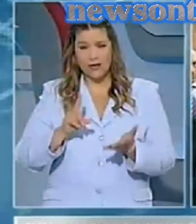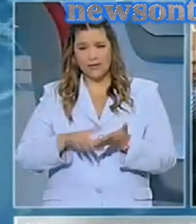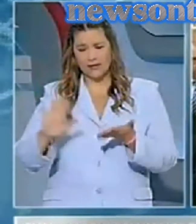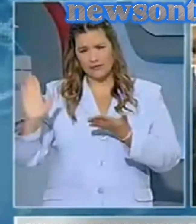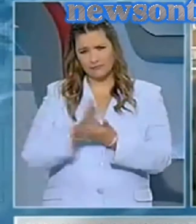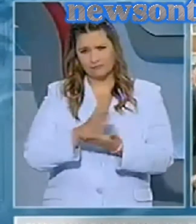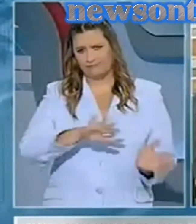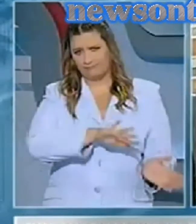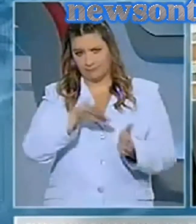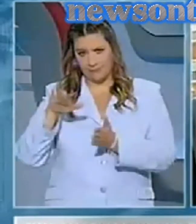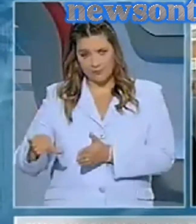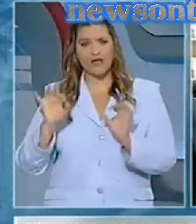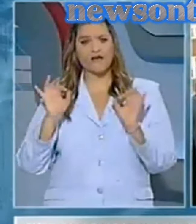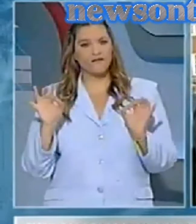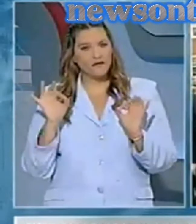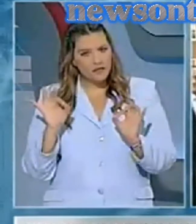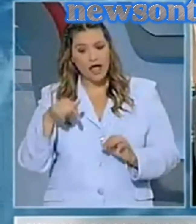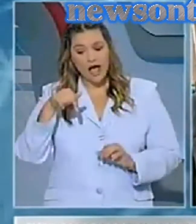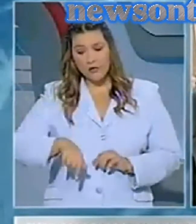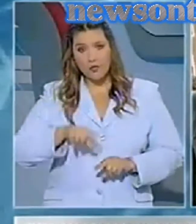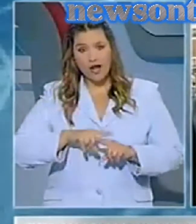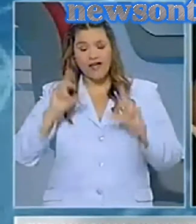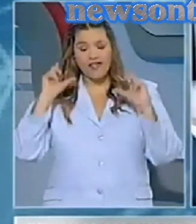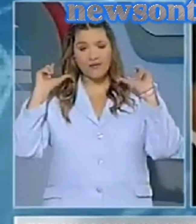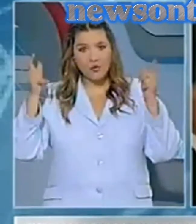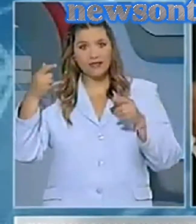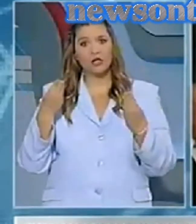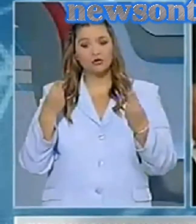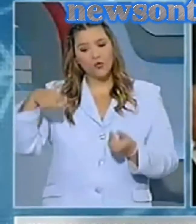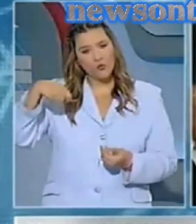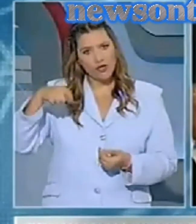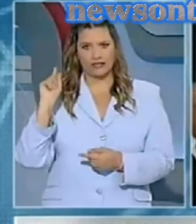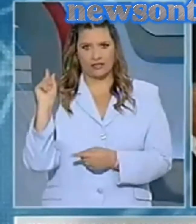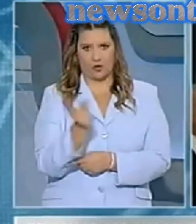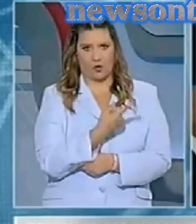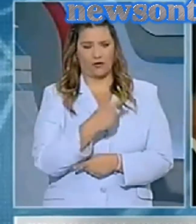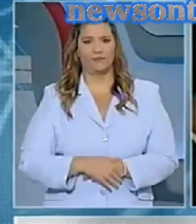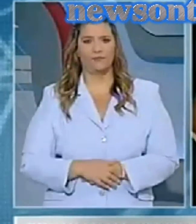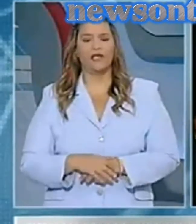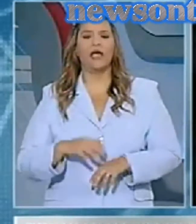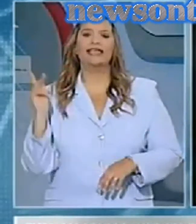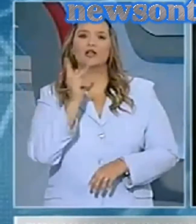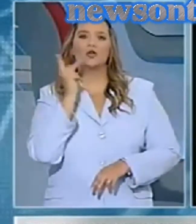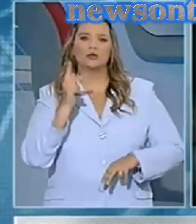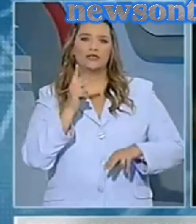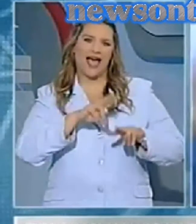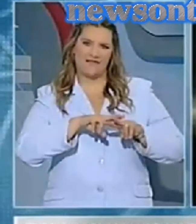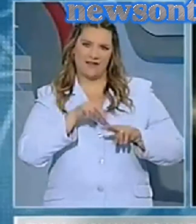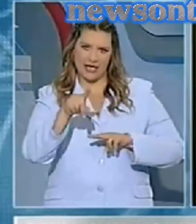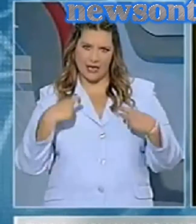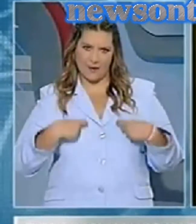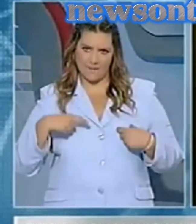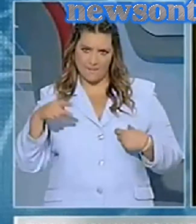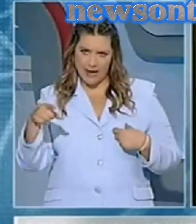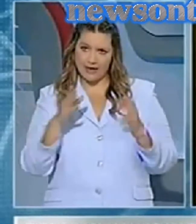βεβαιώνοντας ωστόσο ότι οι ηγέτες της οργάνωσης θα δικαστούν με δημοκρατικό τρόπο. Μέσα σε χειροκροτήματα των μελών της Εβραϊκής Κοινότητας, ο κ.